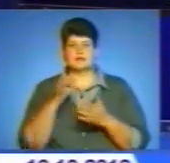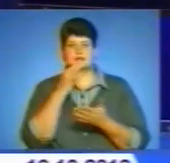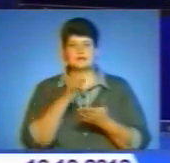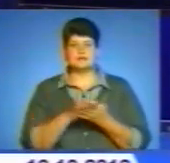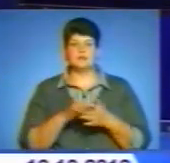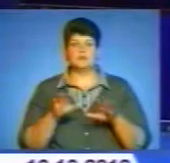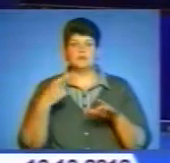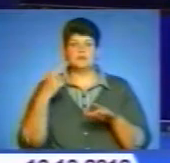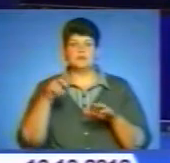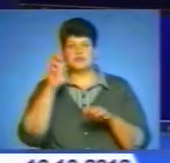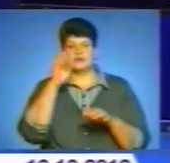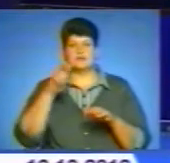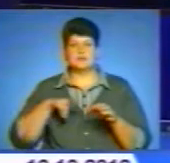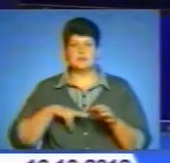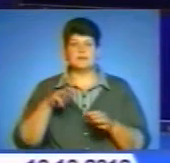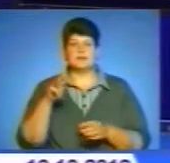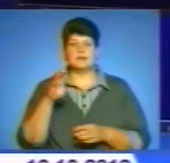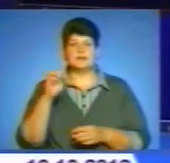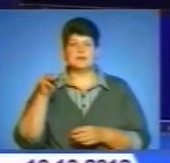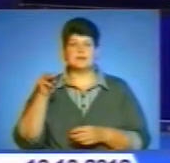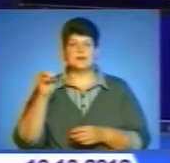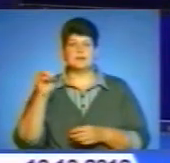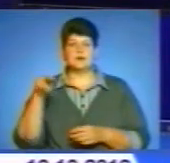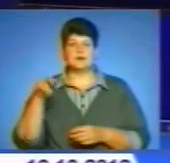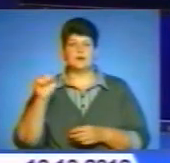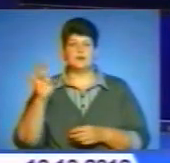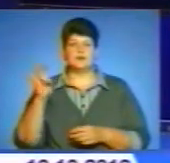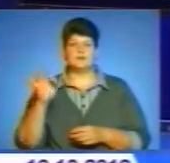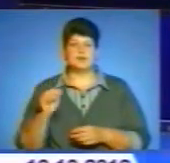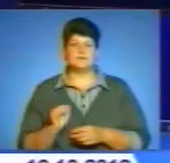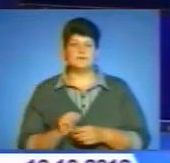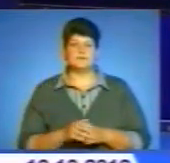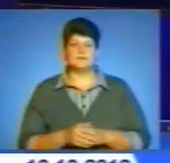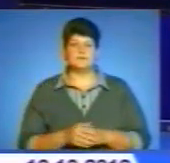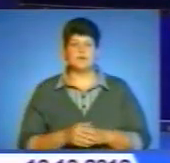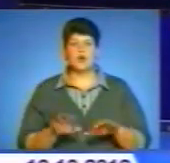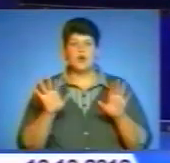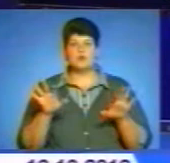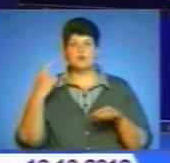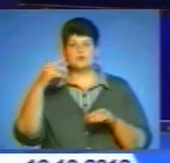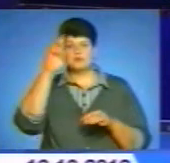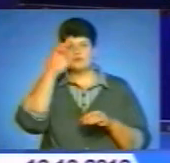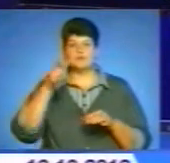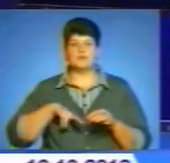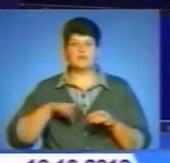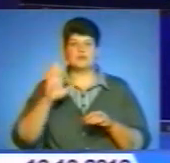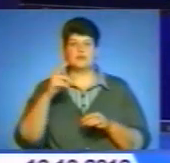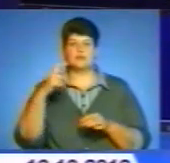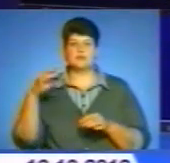лікарнях, повідомила начальник управління житлово-комунального господарства обласної державної адміністрації Марія Степанова.